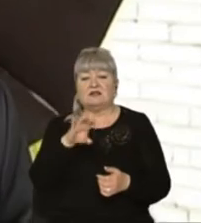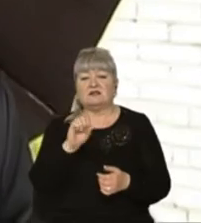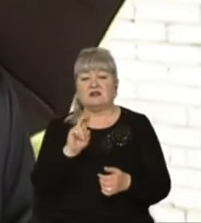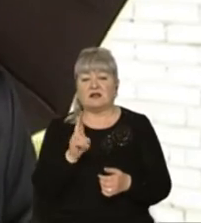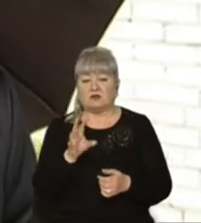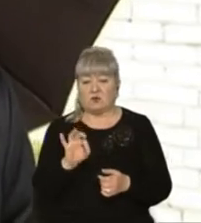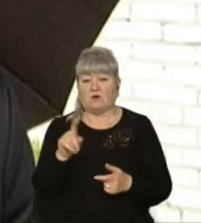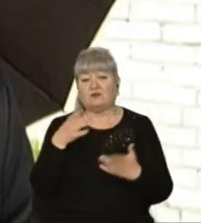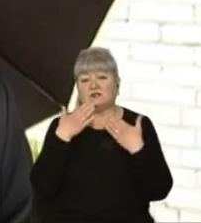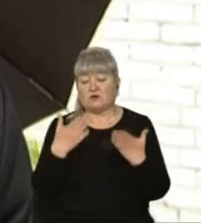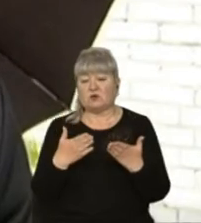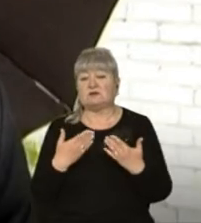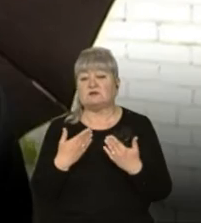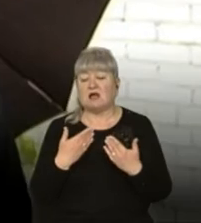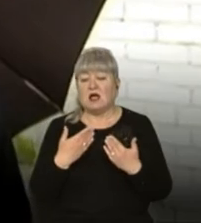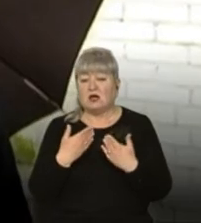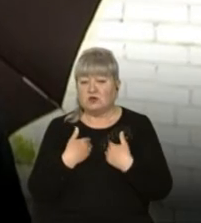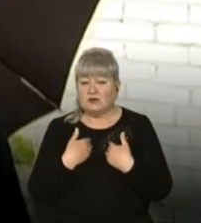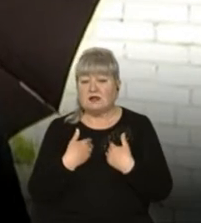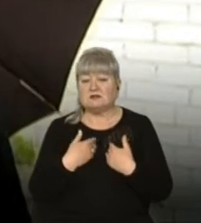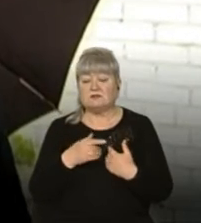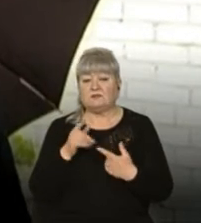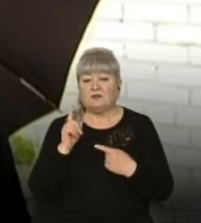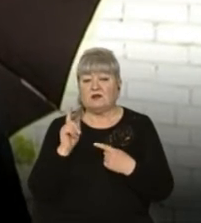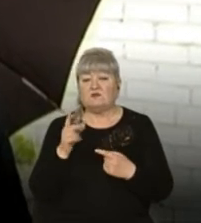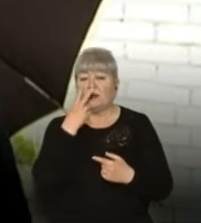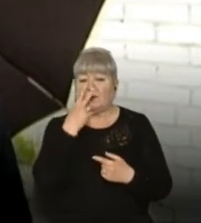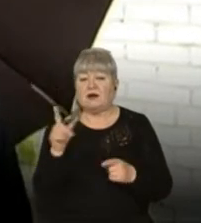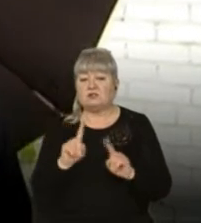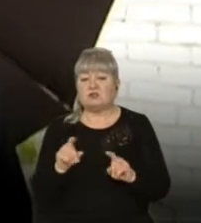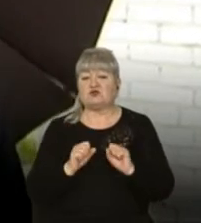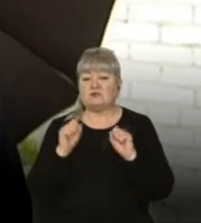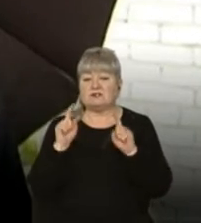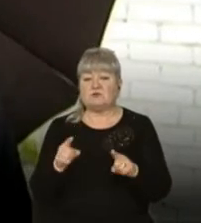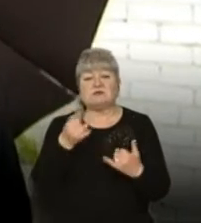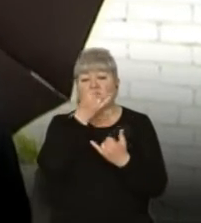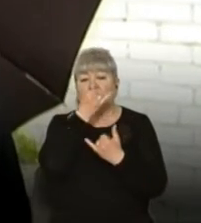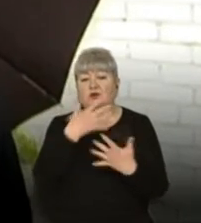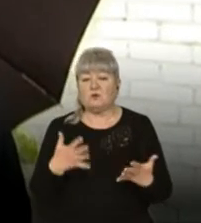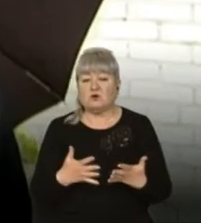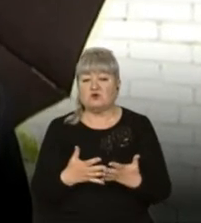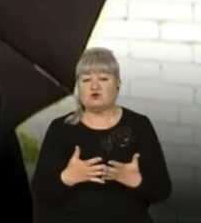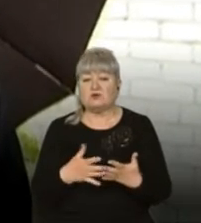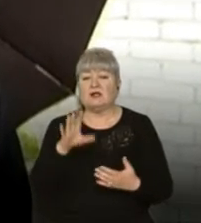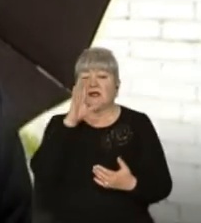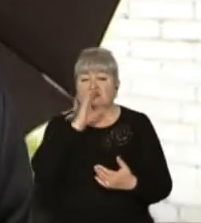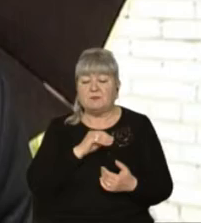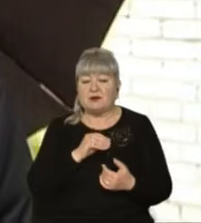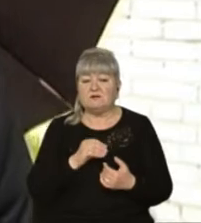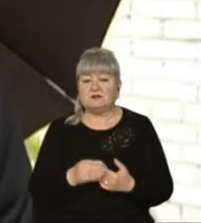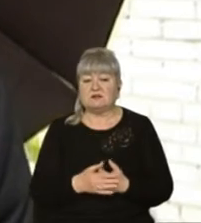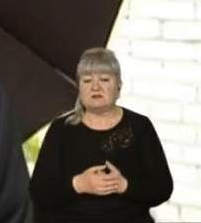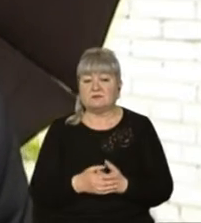«Вони звернулися до нас, вони бачили, що вони самостійно не можуть, відповідно, десь справитися з